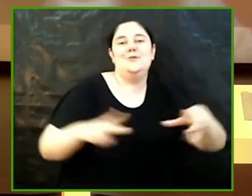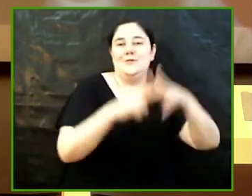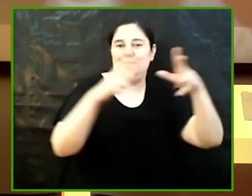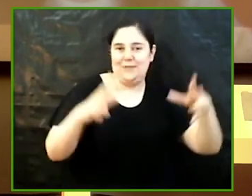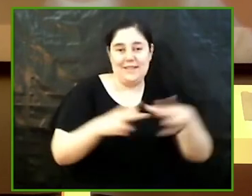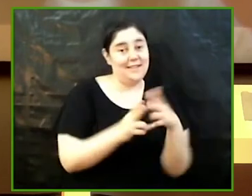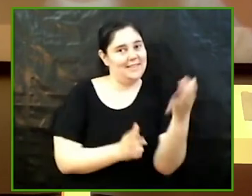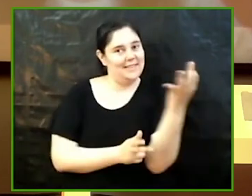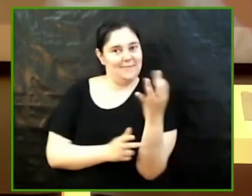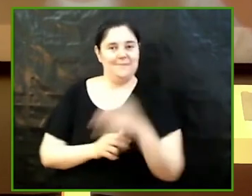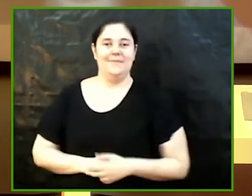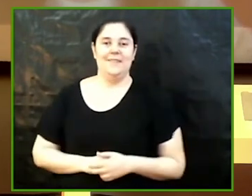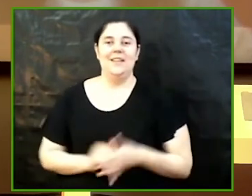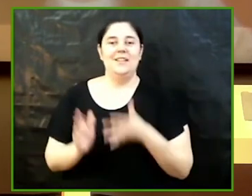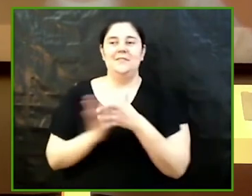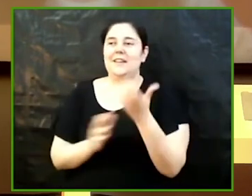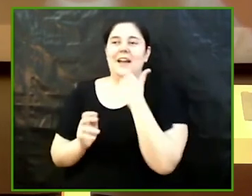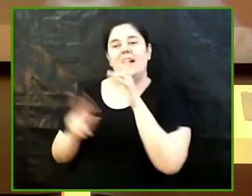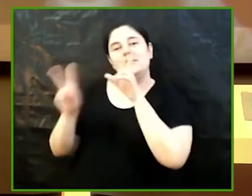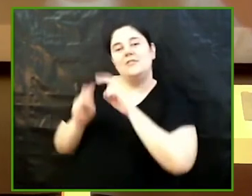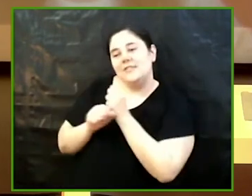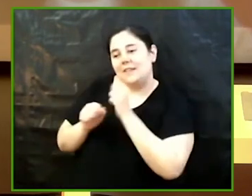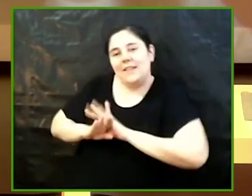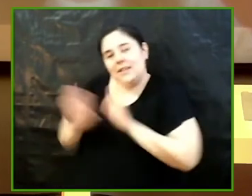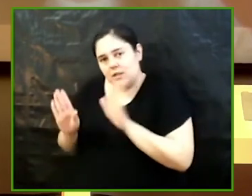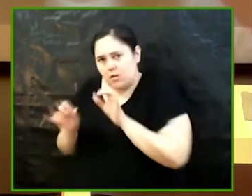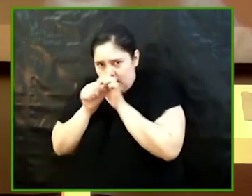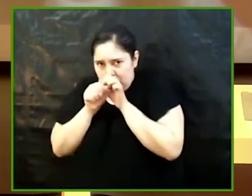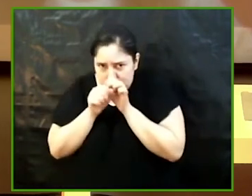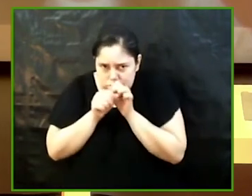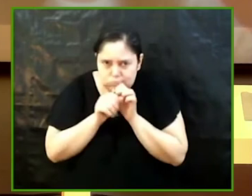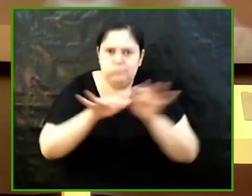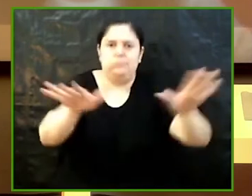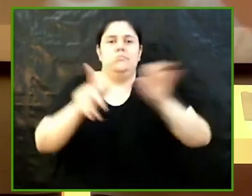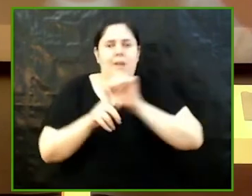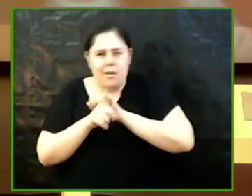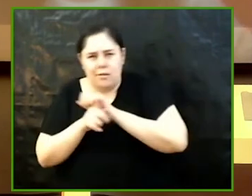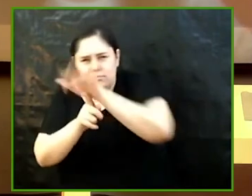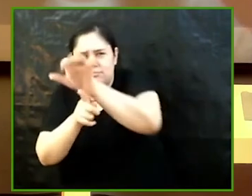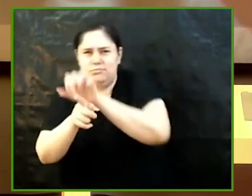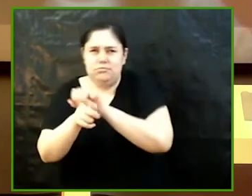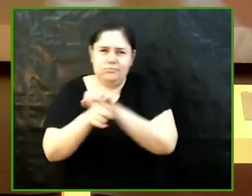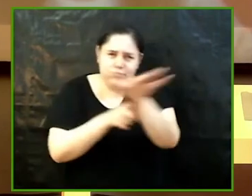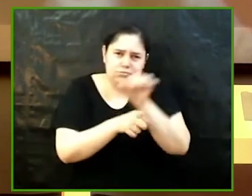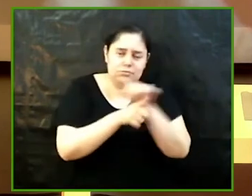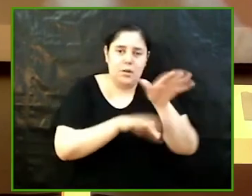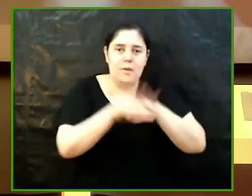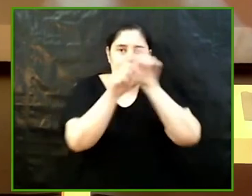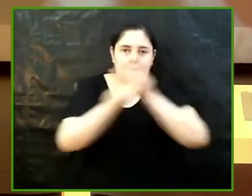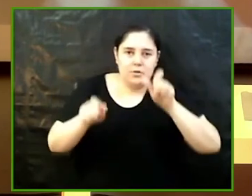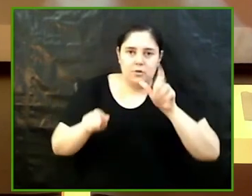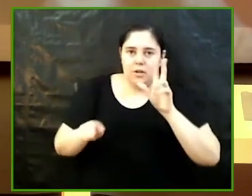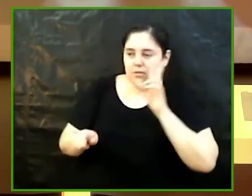societat que no quedi només en aquest treball sinó que arribi que la gent conegui els vostres esforços de recerca